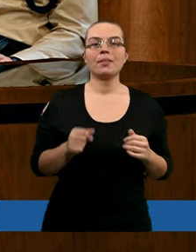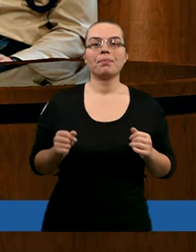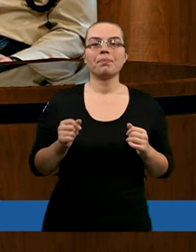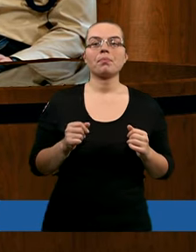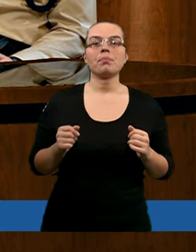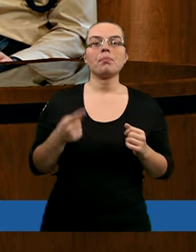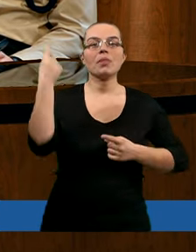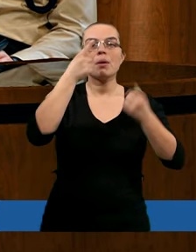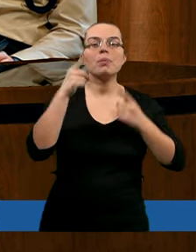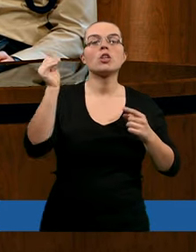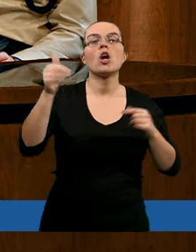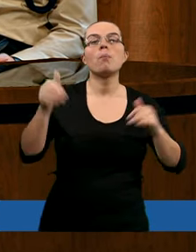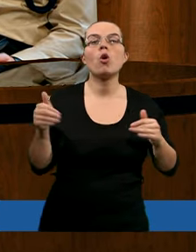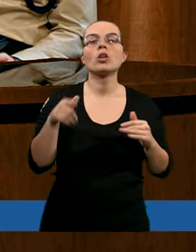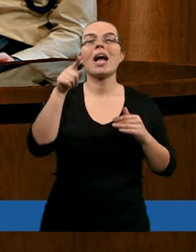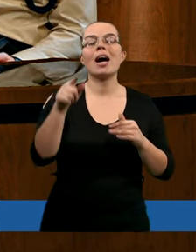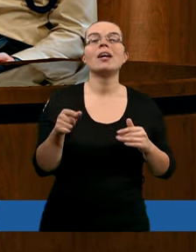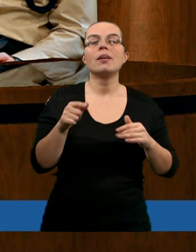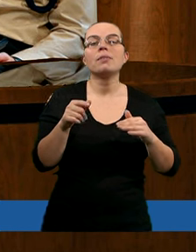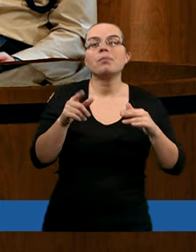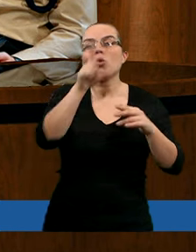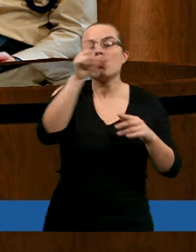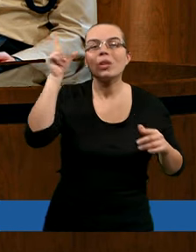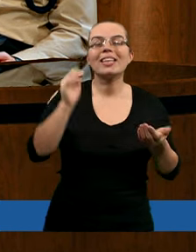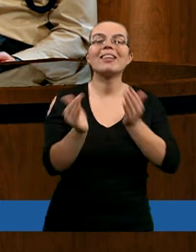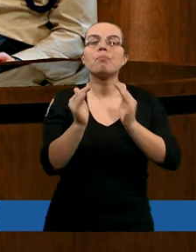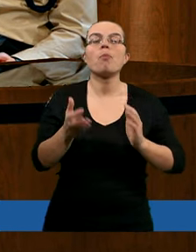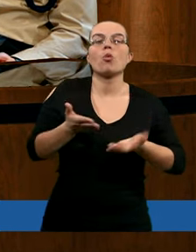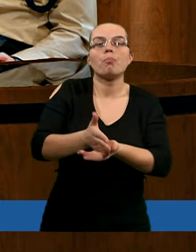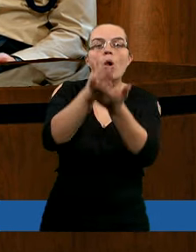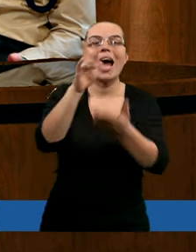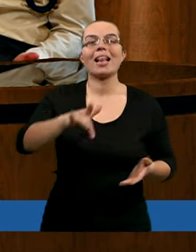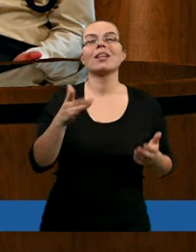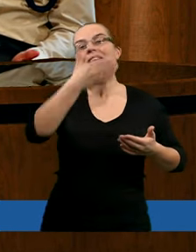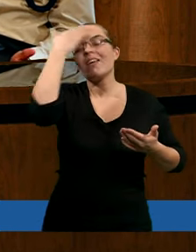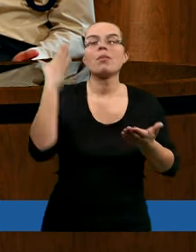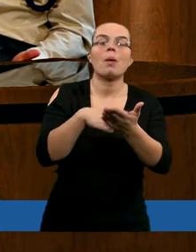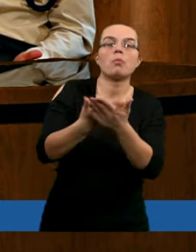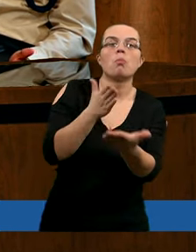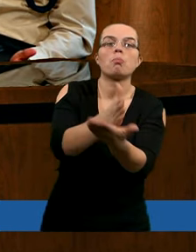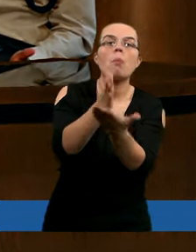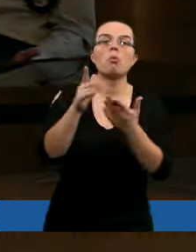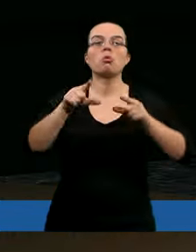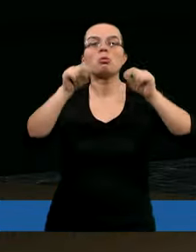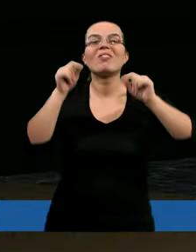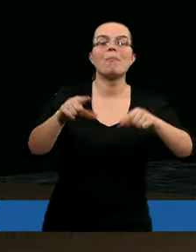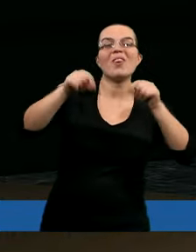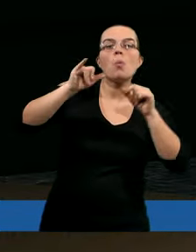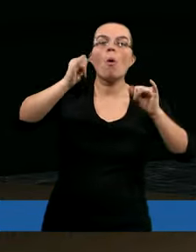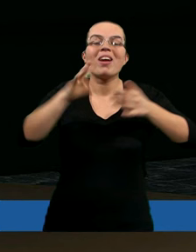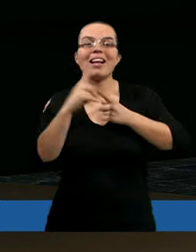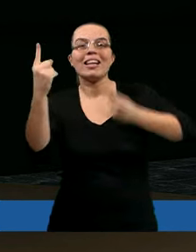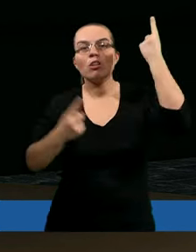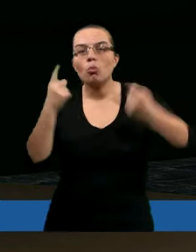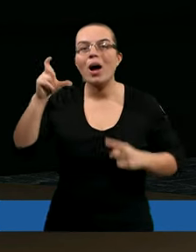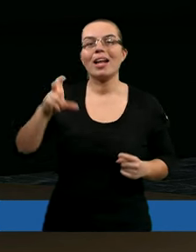Zależy, czego ona oczekuje. Czy ona oczekuje takiej ludzkiej porady, czyli, nie wiem, pomóc dokonać wyboru w jakiejś sytuacji,